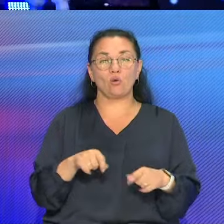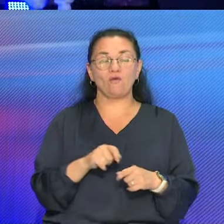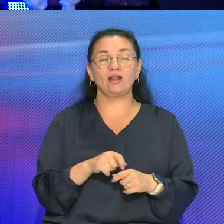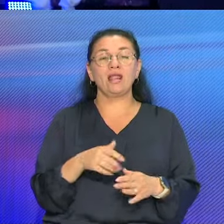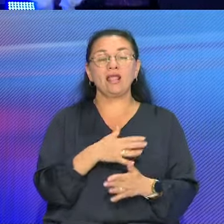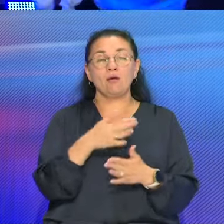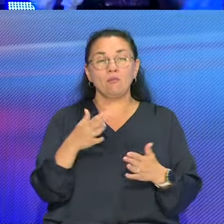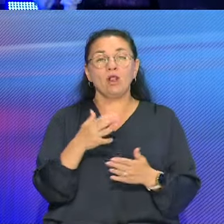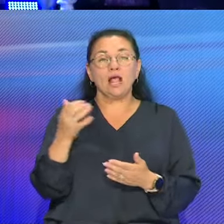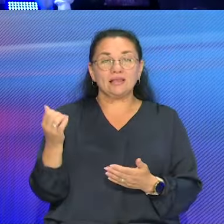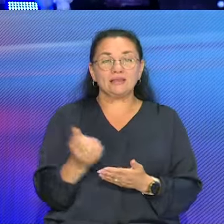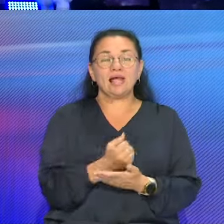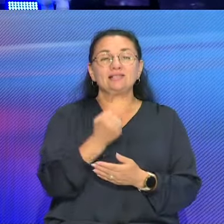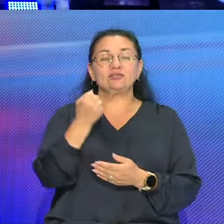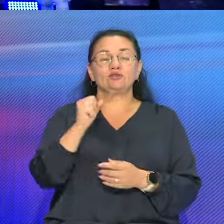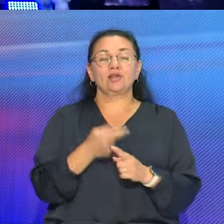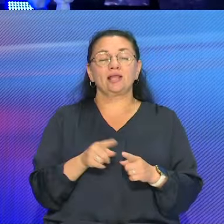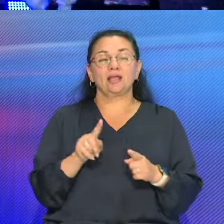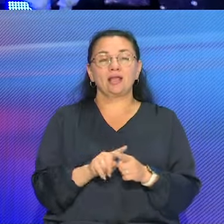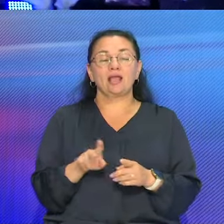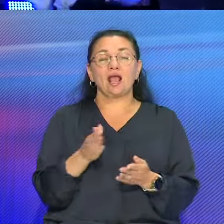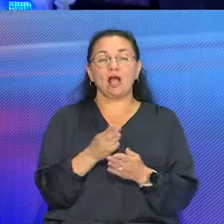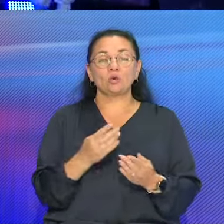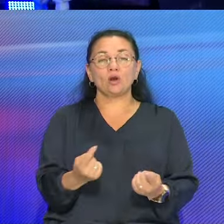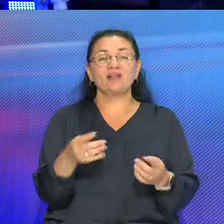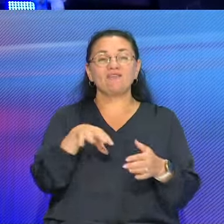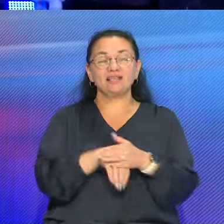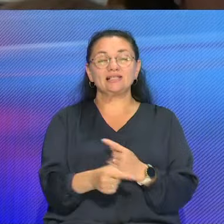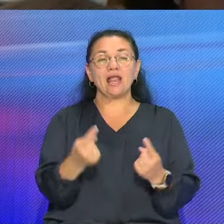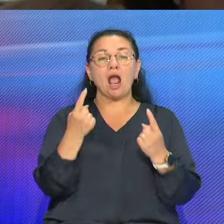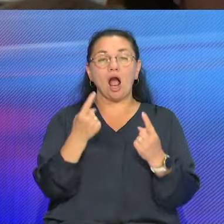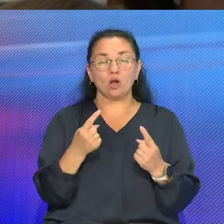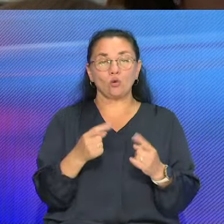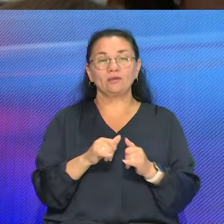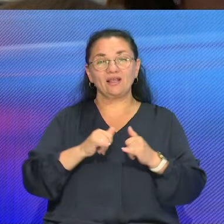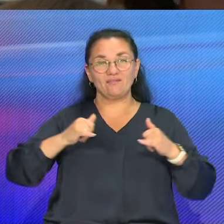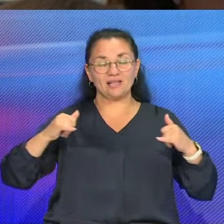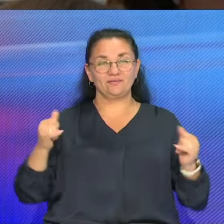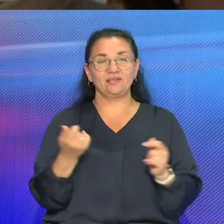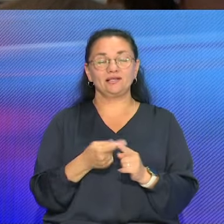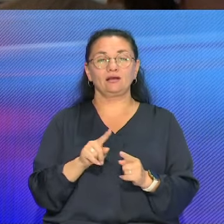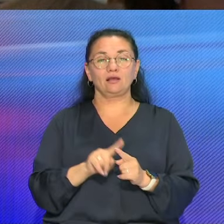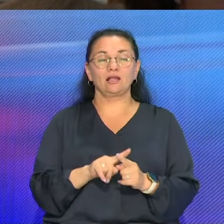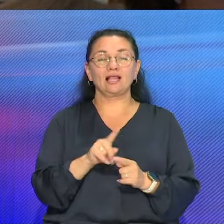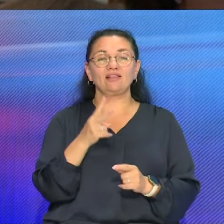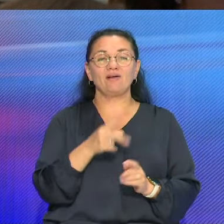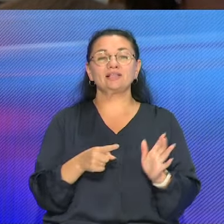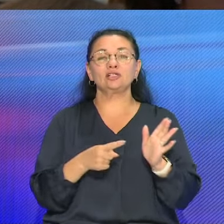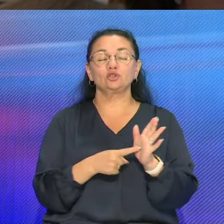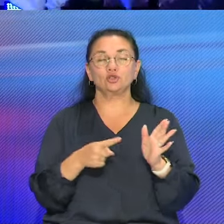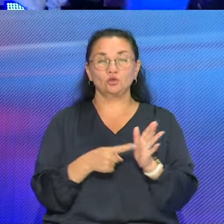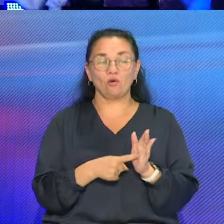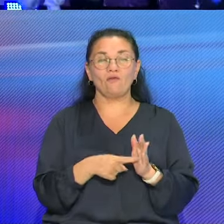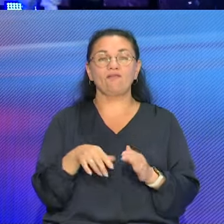досягнений, а так само работникам, которые унесли важкий уклад у развития галины. 26 липня у Великой Зале Палаца